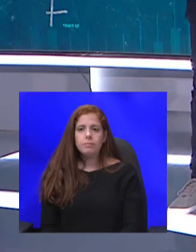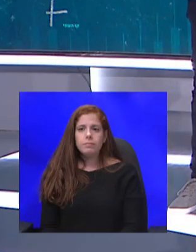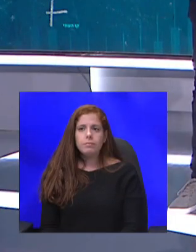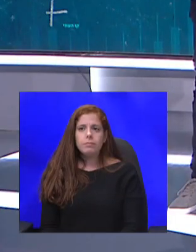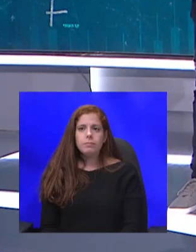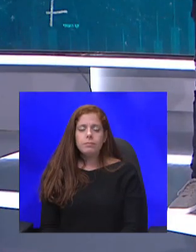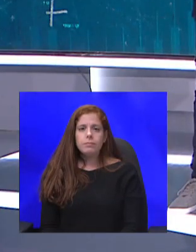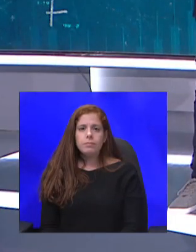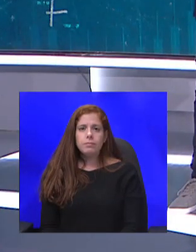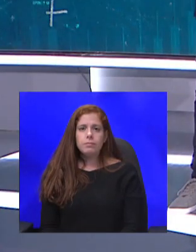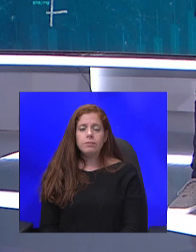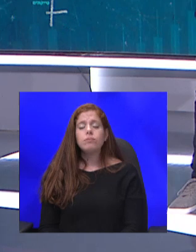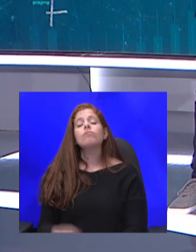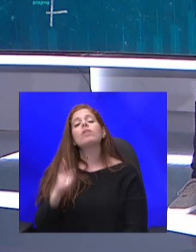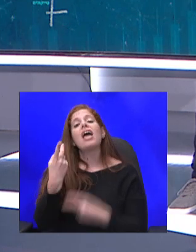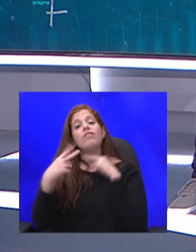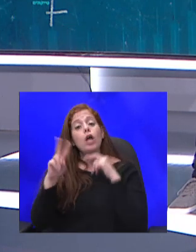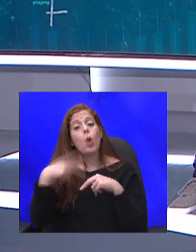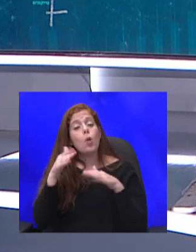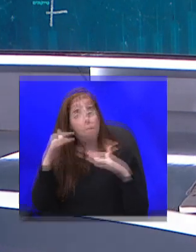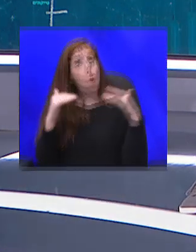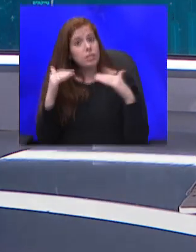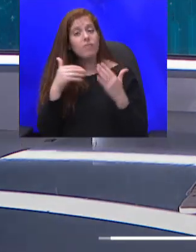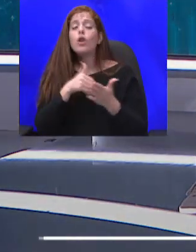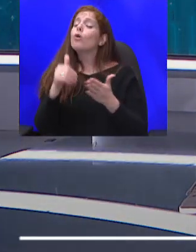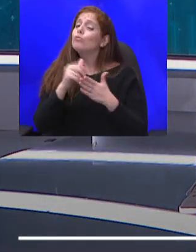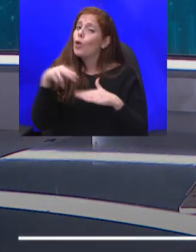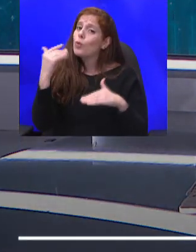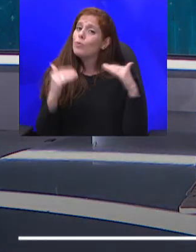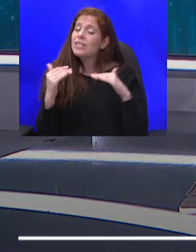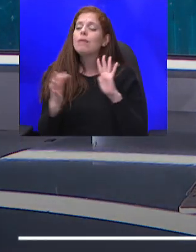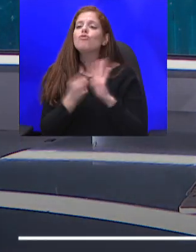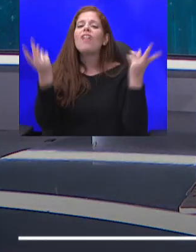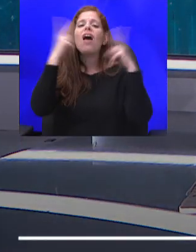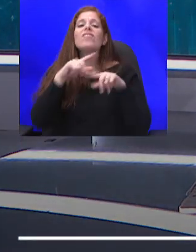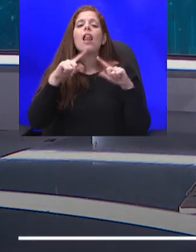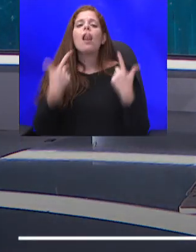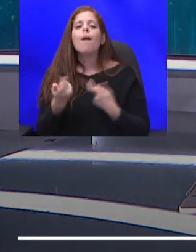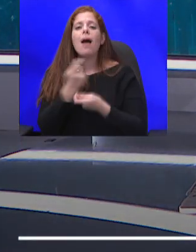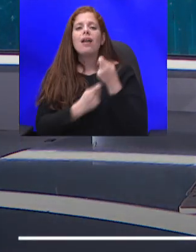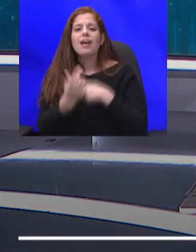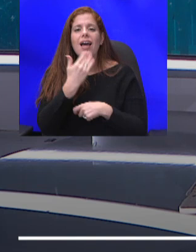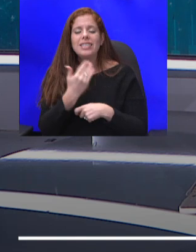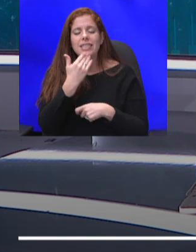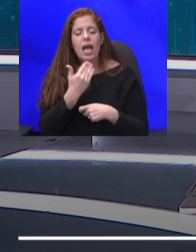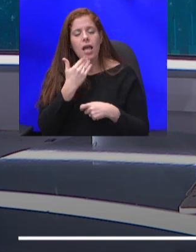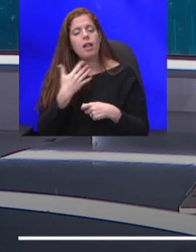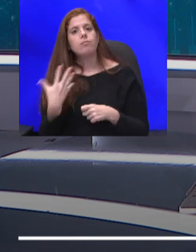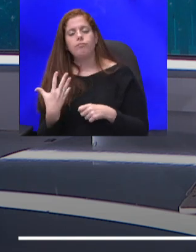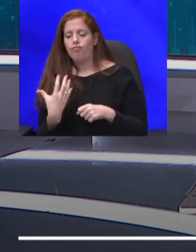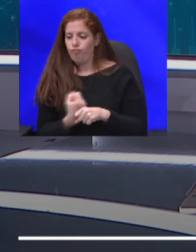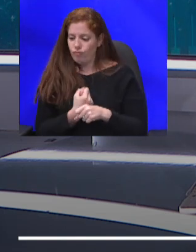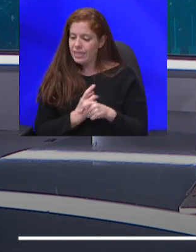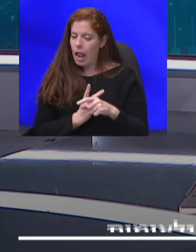הבטחנו להיות מאוזנים, ואנחנו נמשיך להיות מאוזנים. בשביל להבין למה הכלכלה הישראלית צלחה את החודשים האחרונים טוב יותר מכלכלות